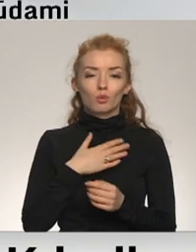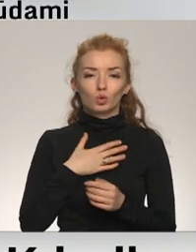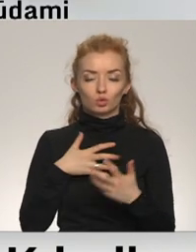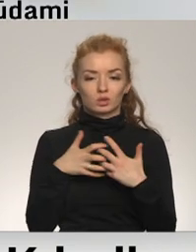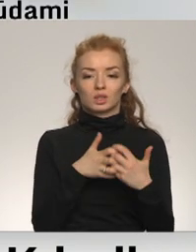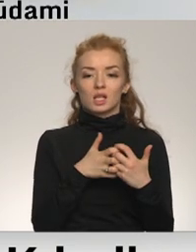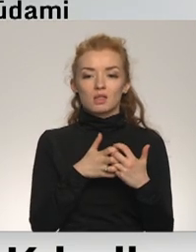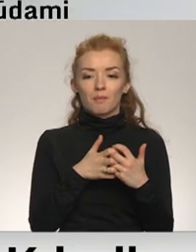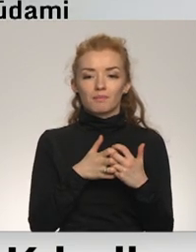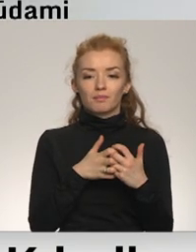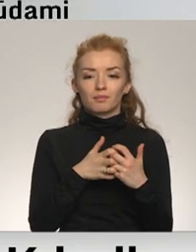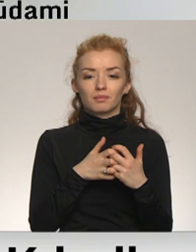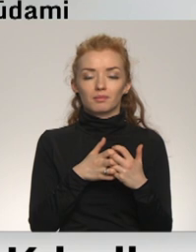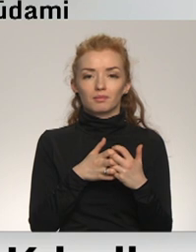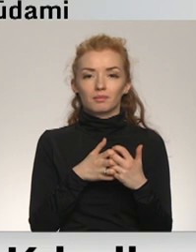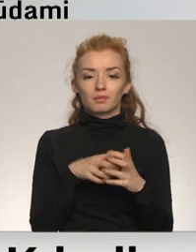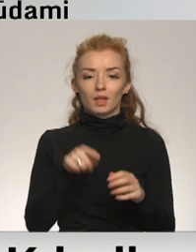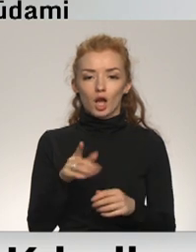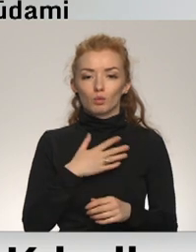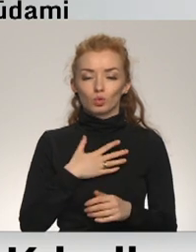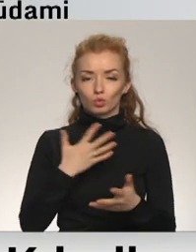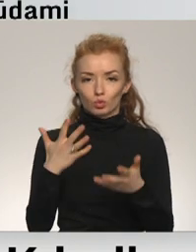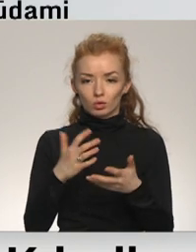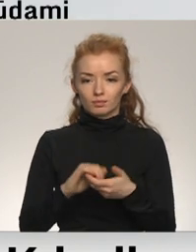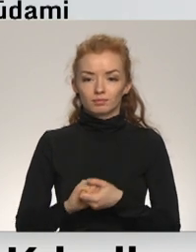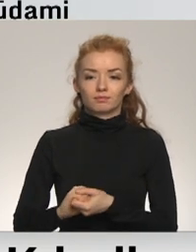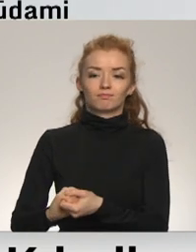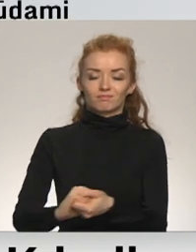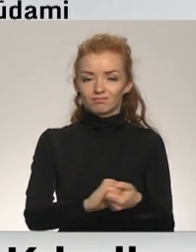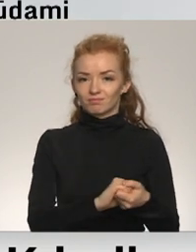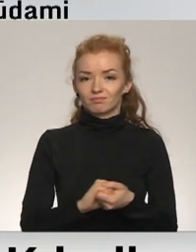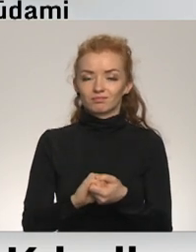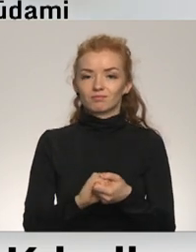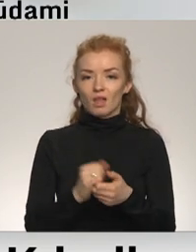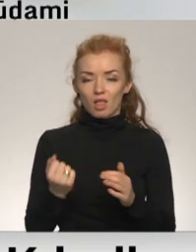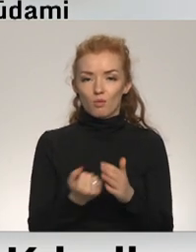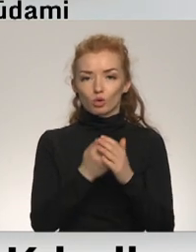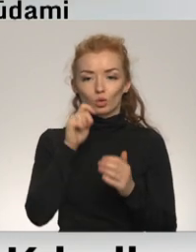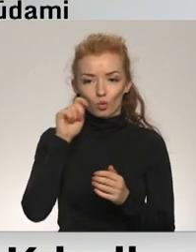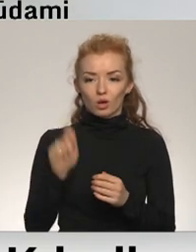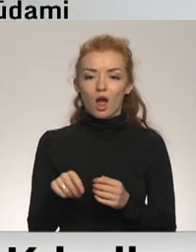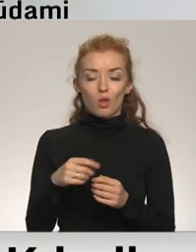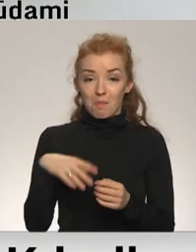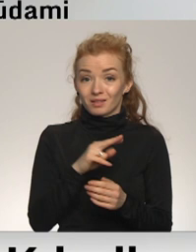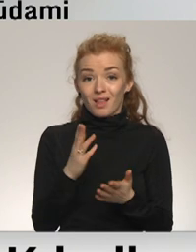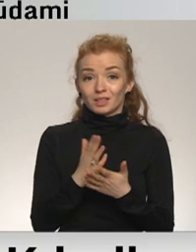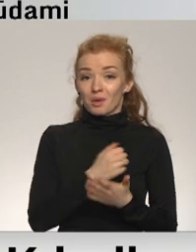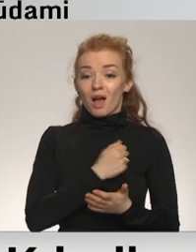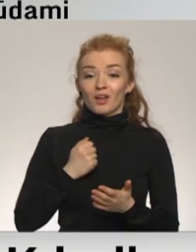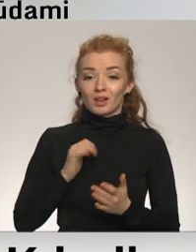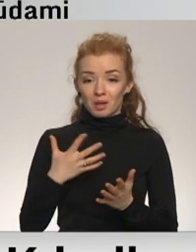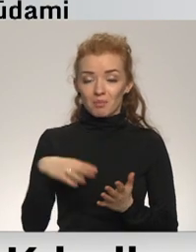cīņa un tā ir mūsu došanās šodien, tāds sadošanās rokās, pat nebūdam karavīja. Un mēs titam